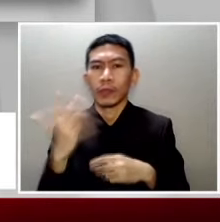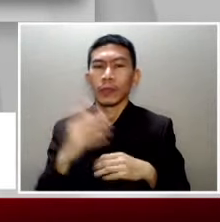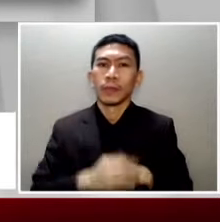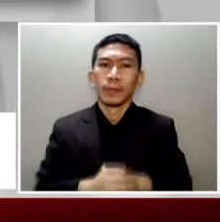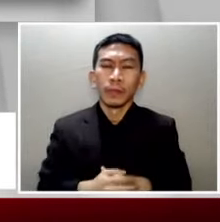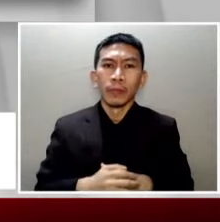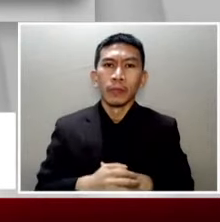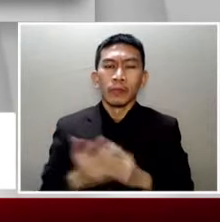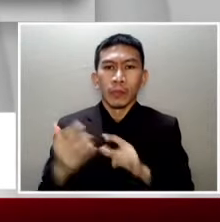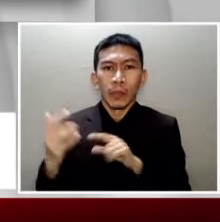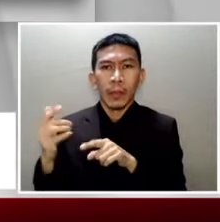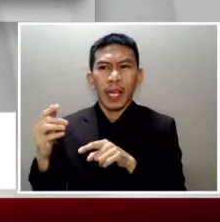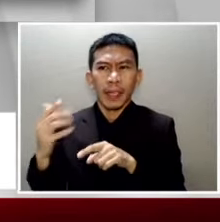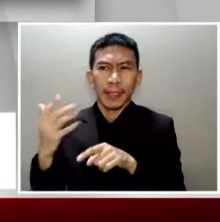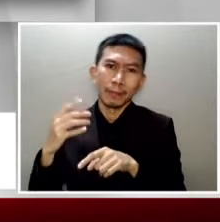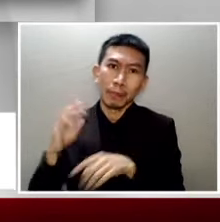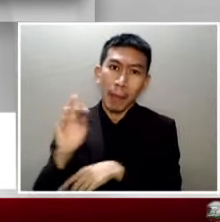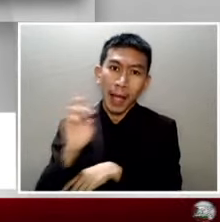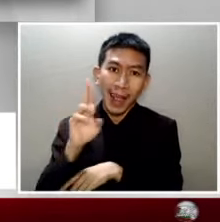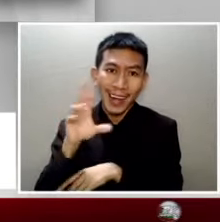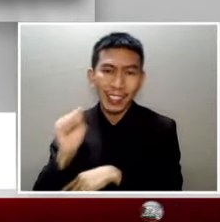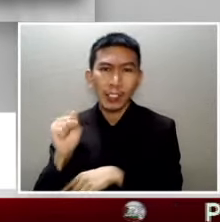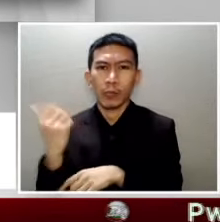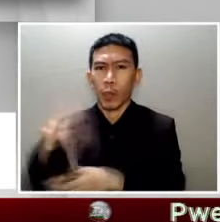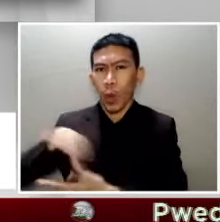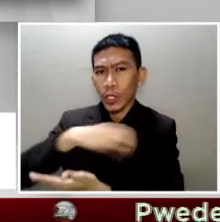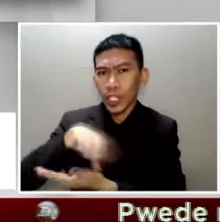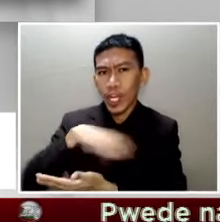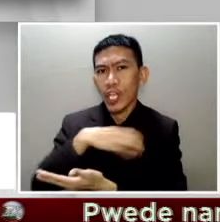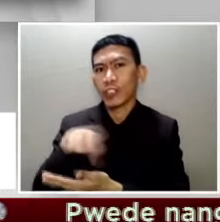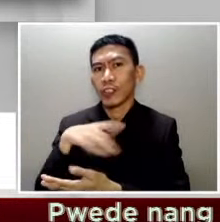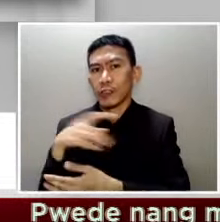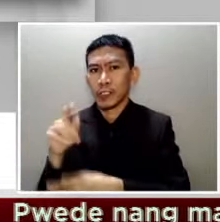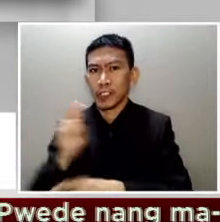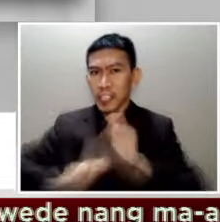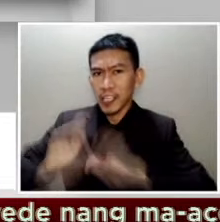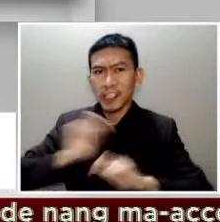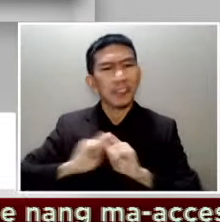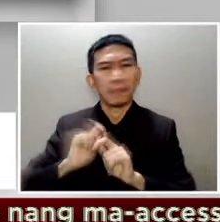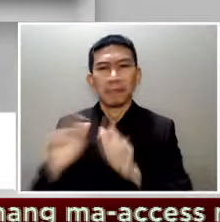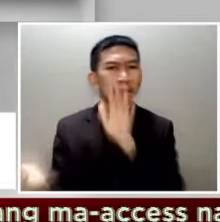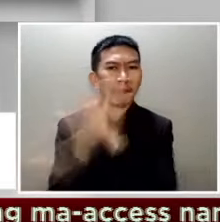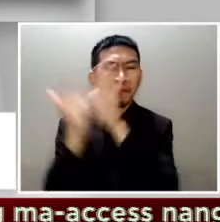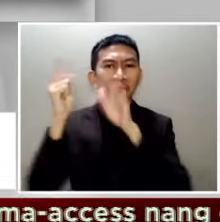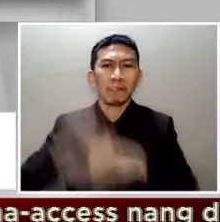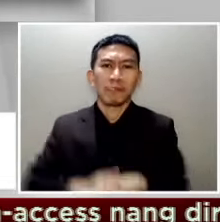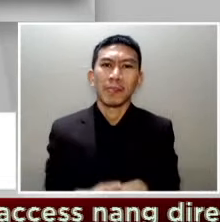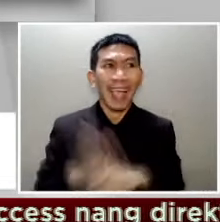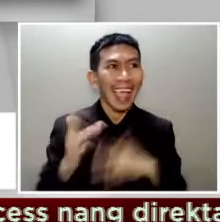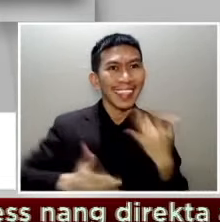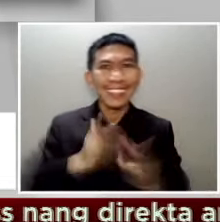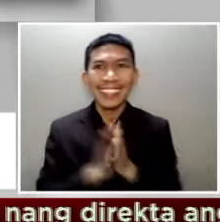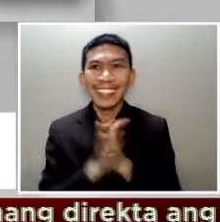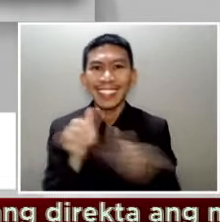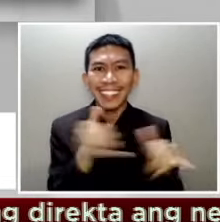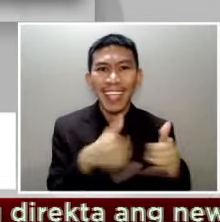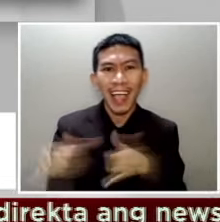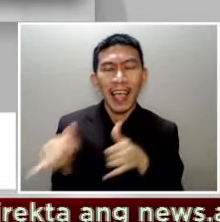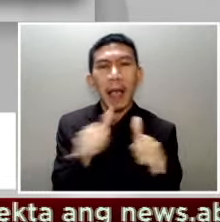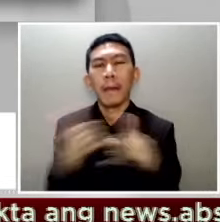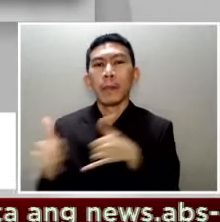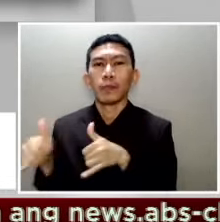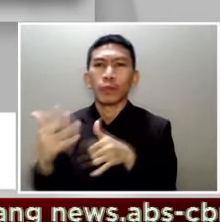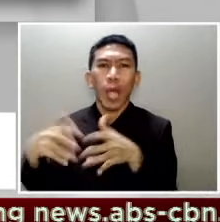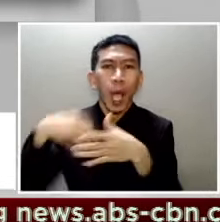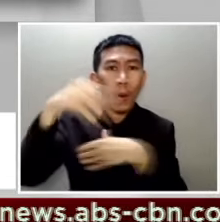gaya ng mga bars, concert halls, theaters at iba pa. Gayun din ang mga amusement parks, fairs, playgrounds, indoor